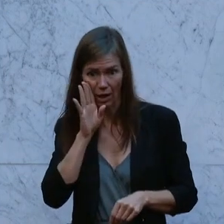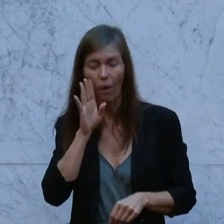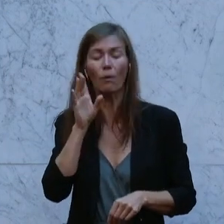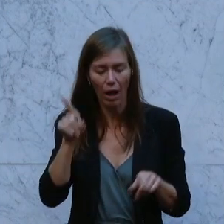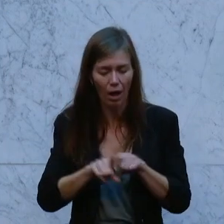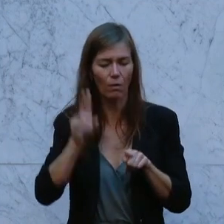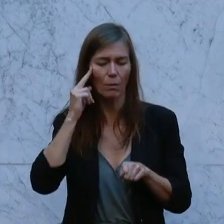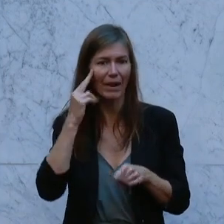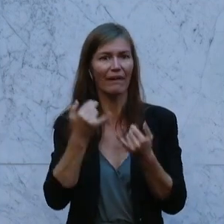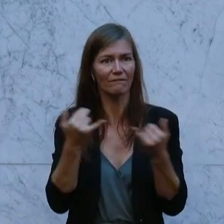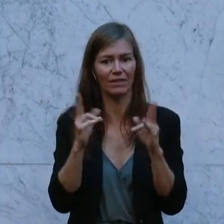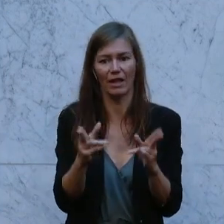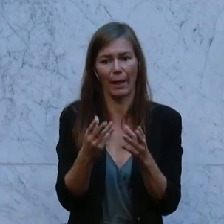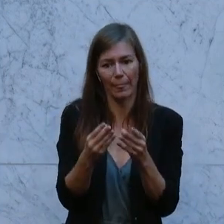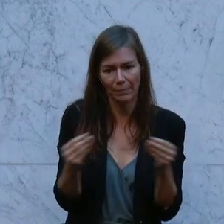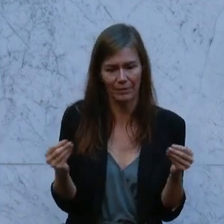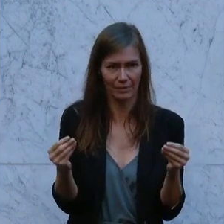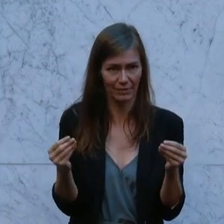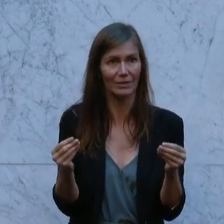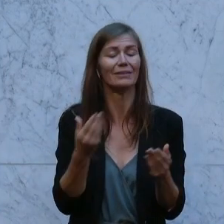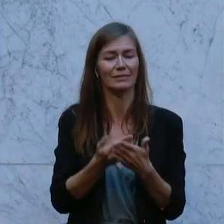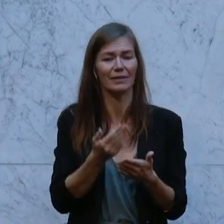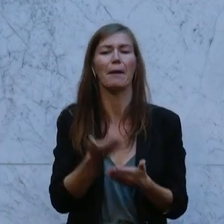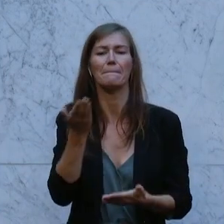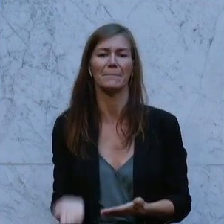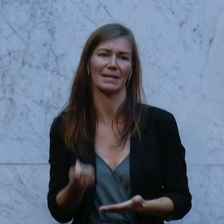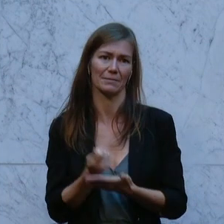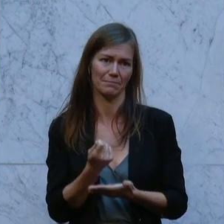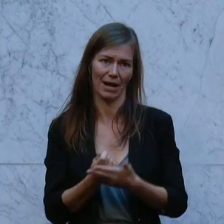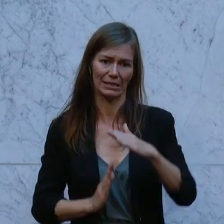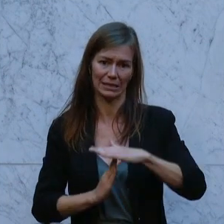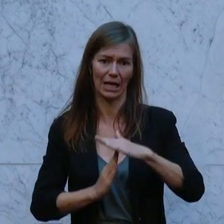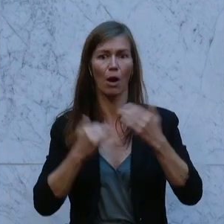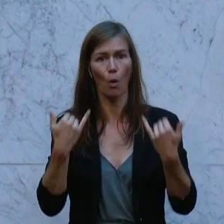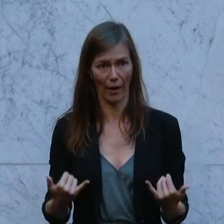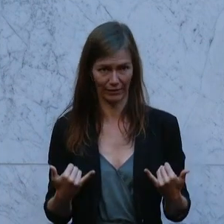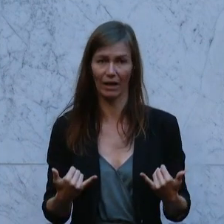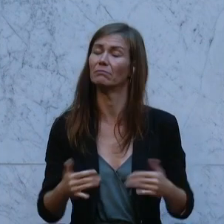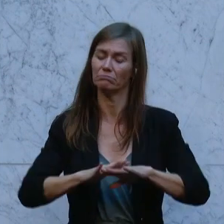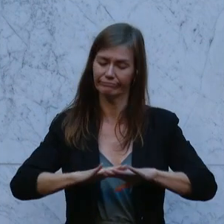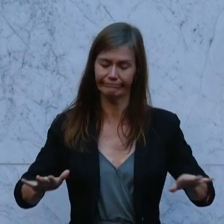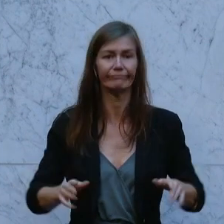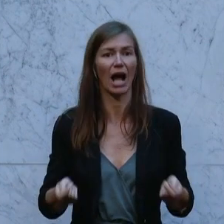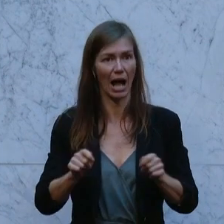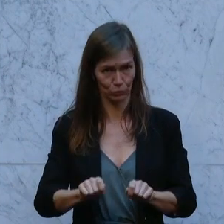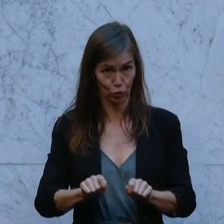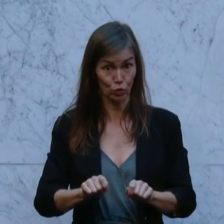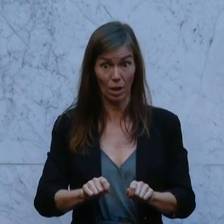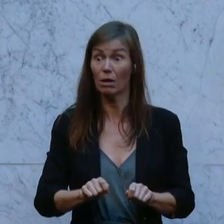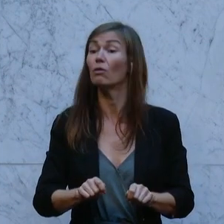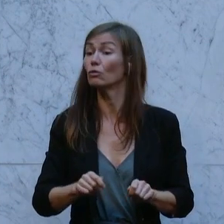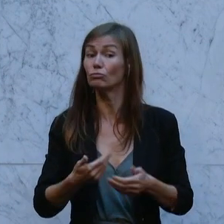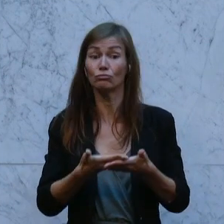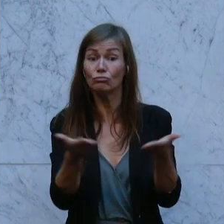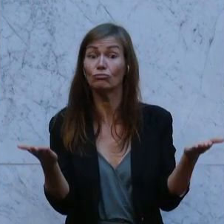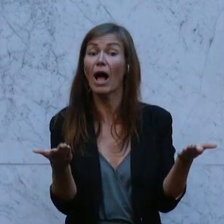Mietpreisdeckel, den wir hier gemeinsam beschließen werden. Und ich darf Sie alle dazu einladen, hier auch diesen Schritt mit uns zu gehen und eine Wohnkostenentlastung für die in Österreich